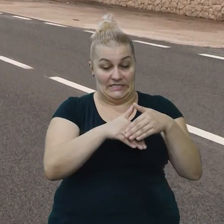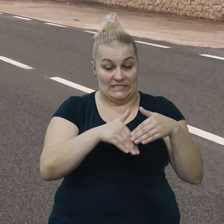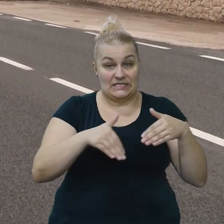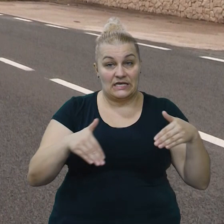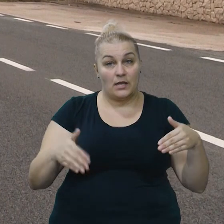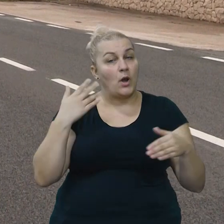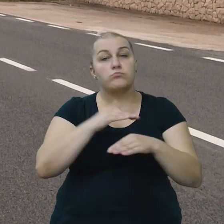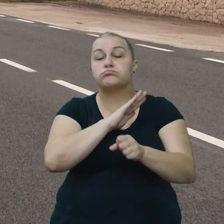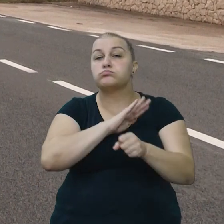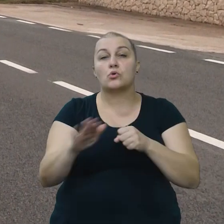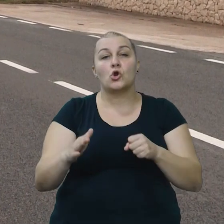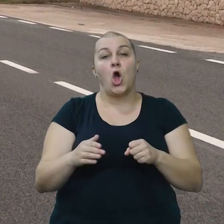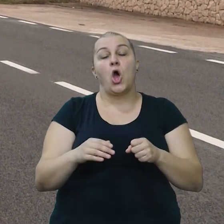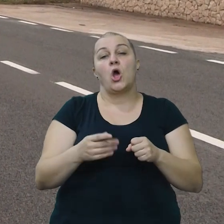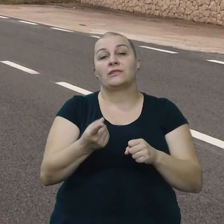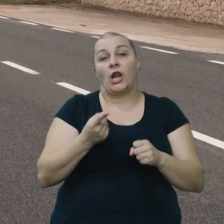tenkova.